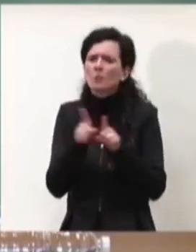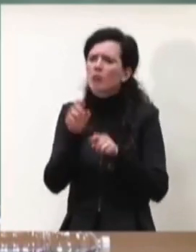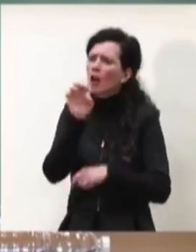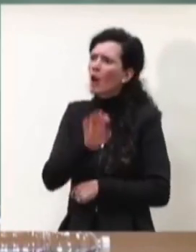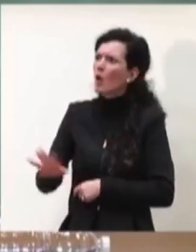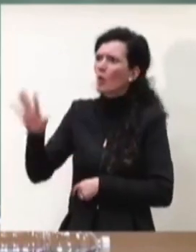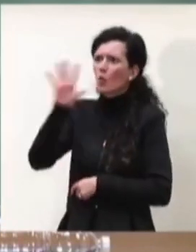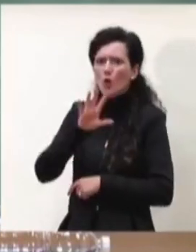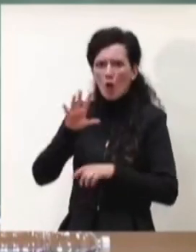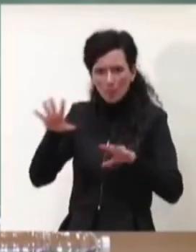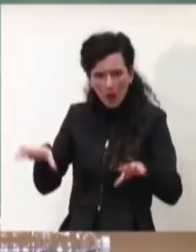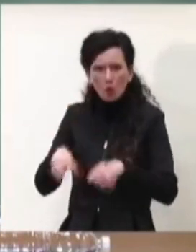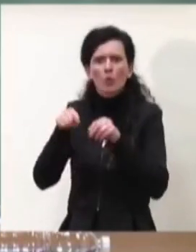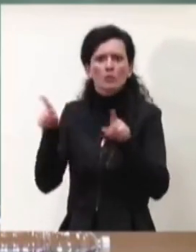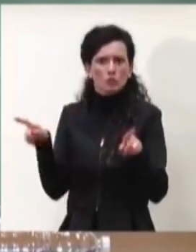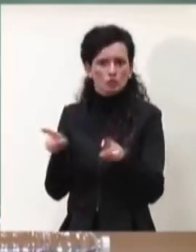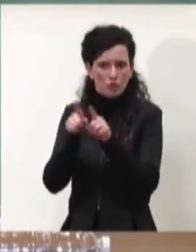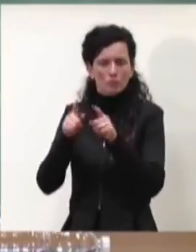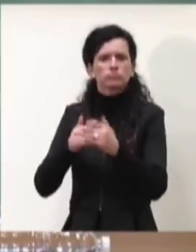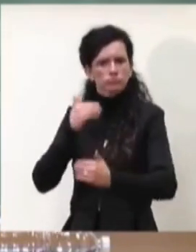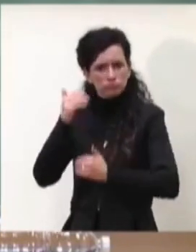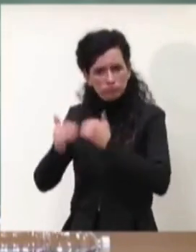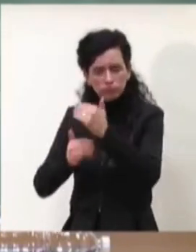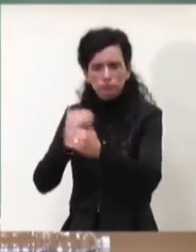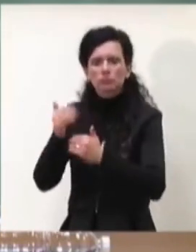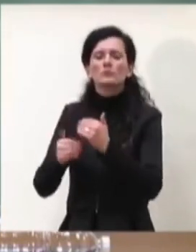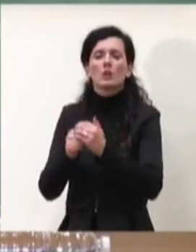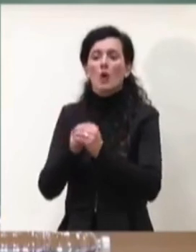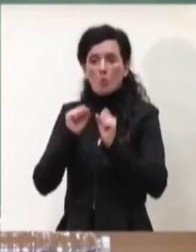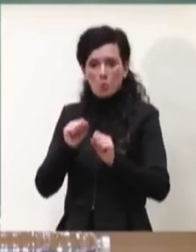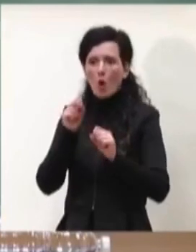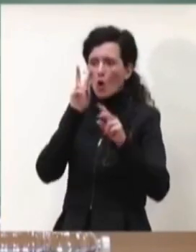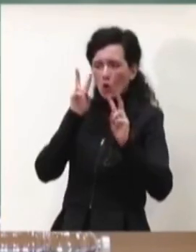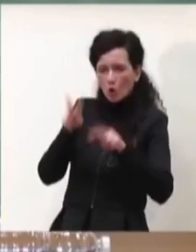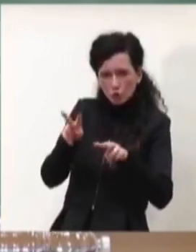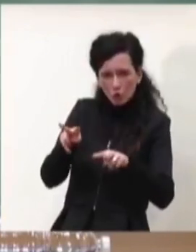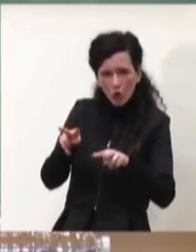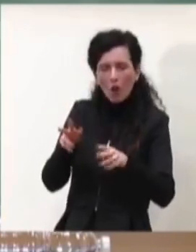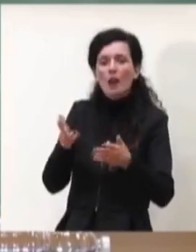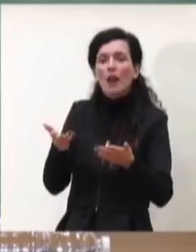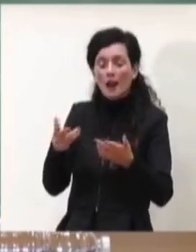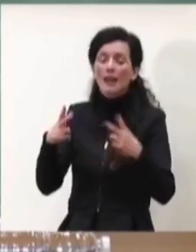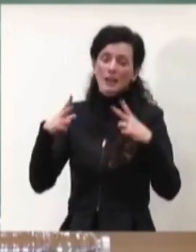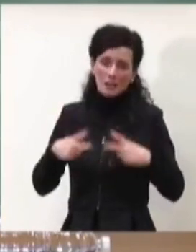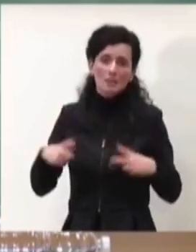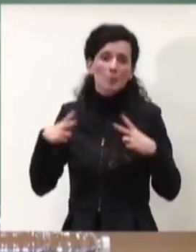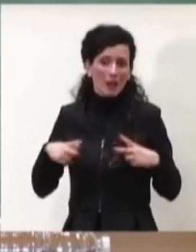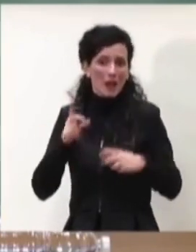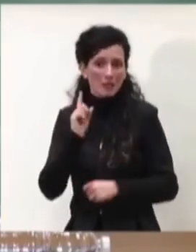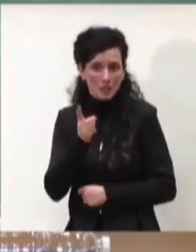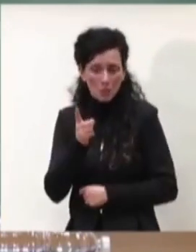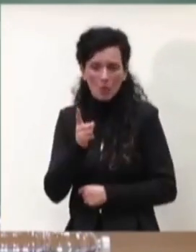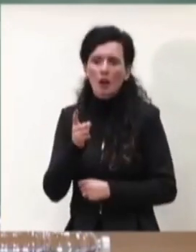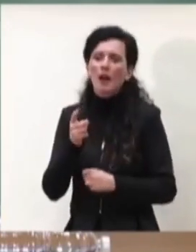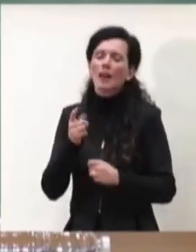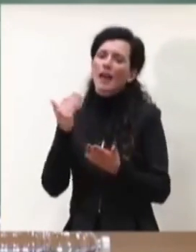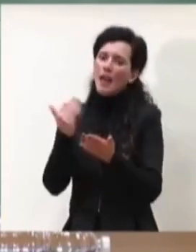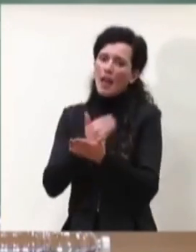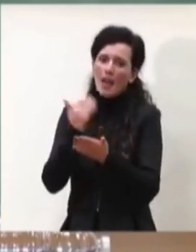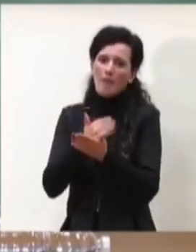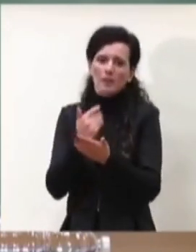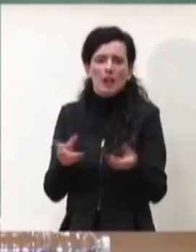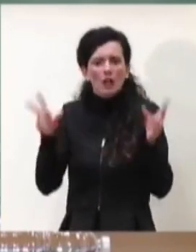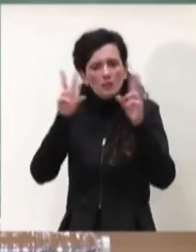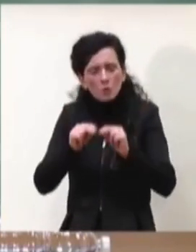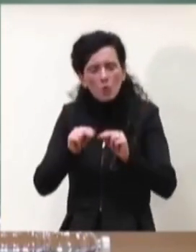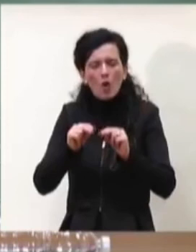possa essere mitigato, controllato e auspicabilmente si possa evitare appunto una ripartenza della curva.